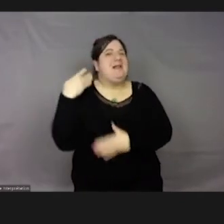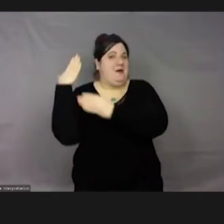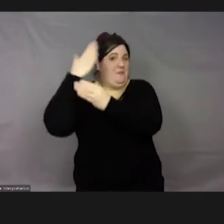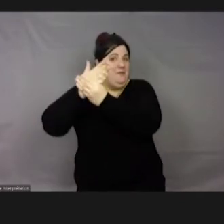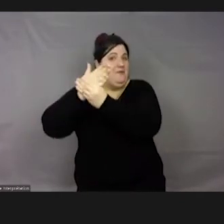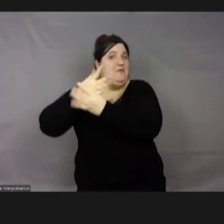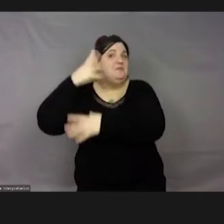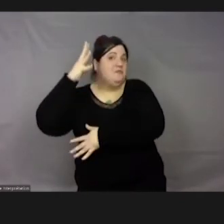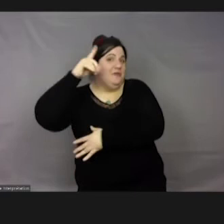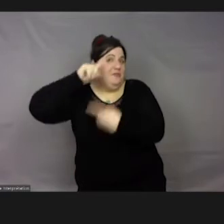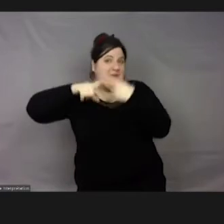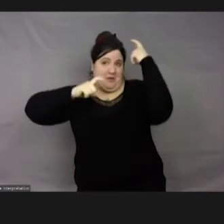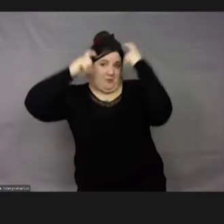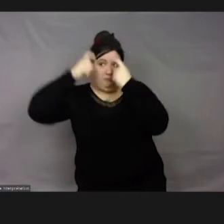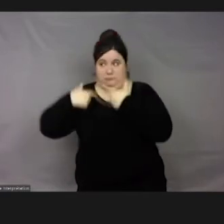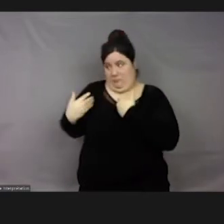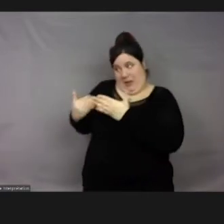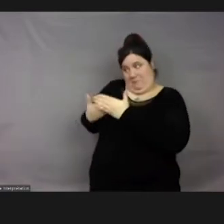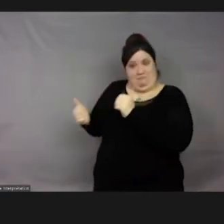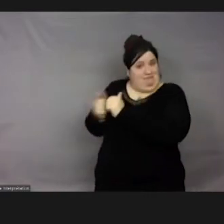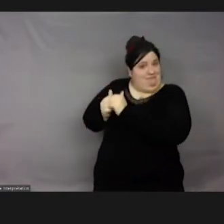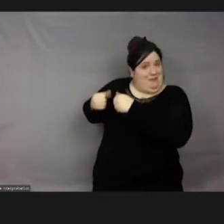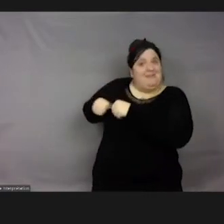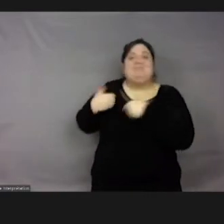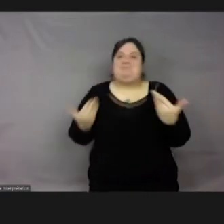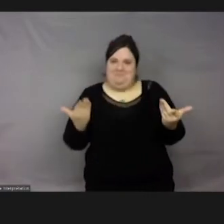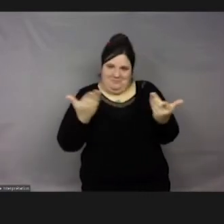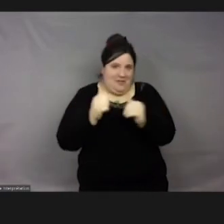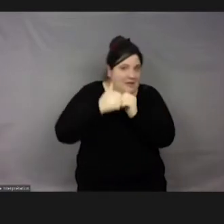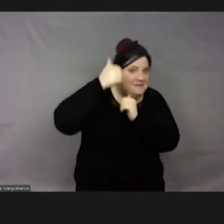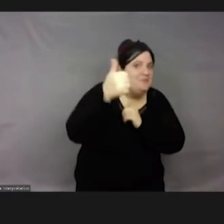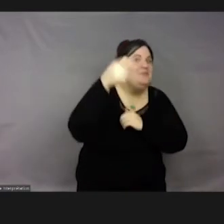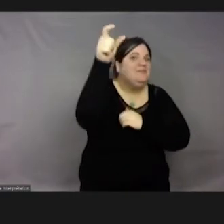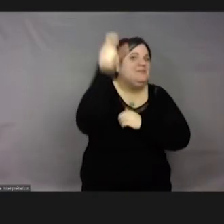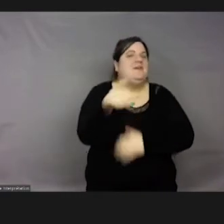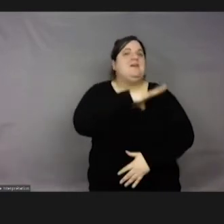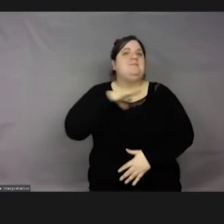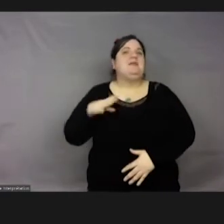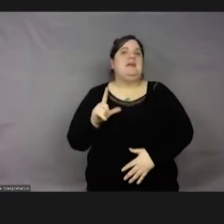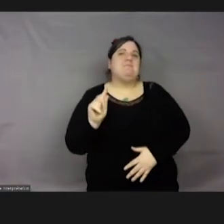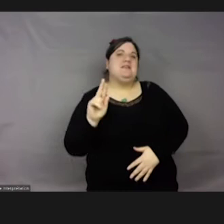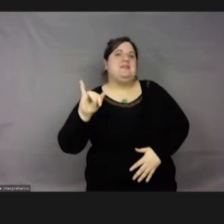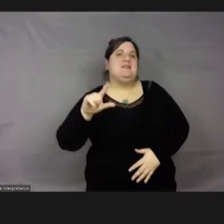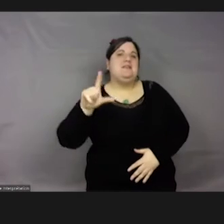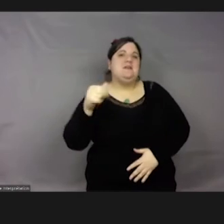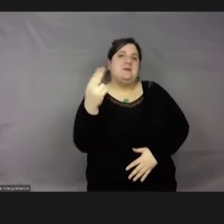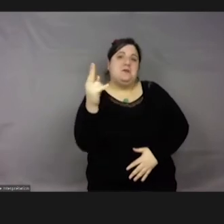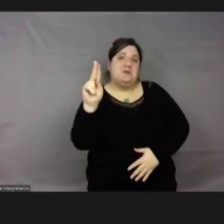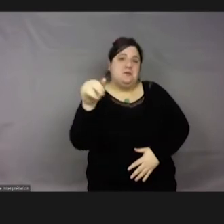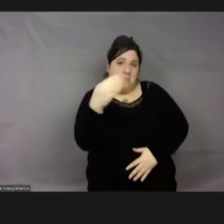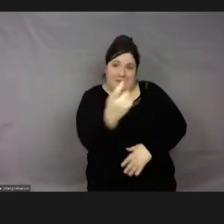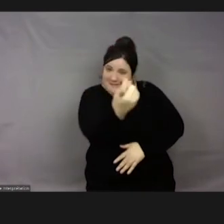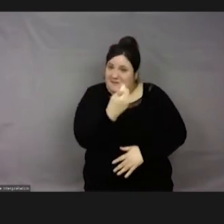qui est en visio. Elle est dans une belle forêt de Normandie. Bonjour Astrid. – Bonjour Yolaine. Bonjour Rémi.